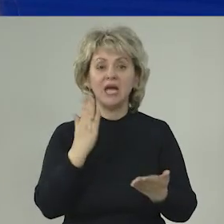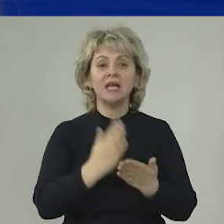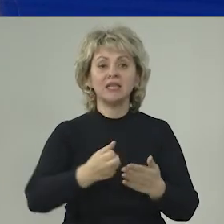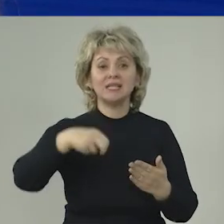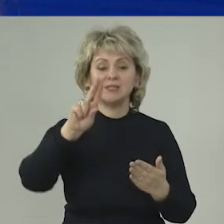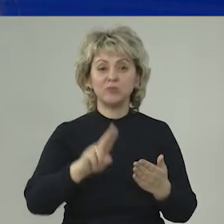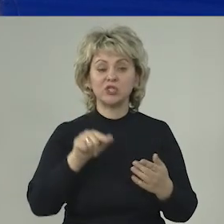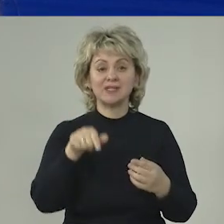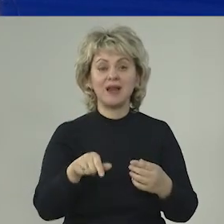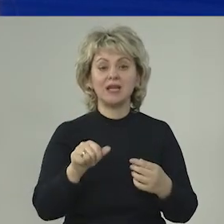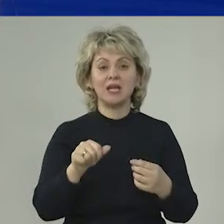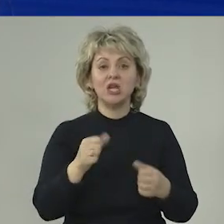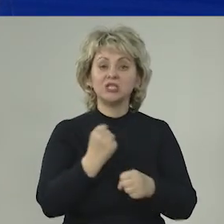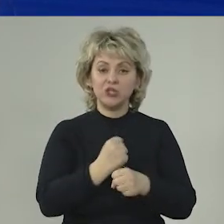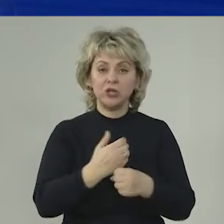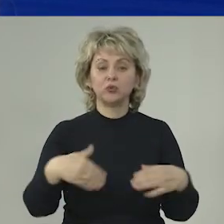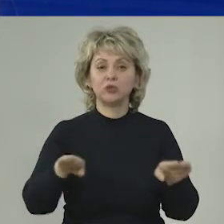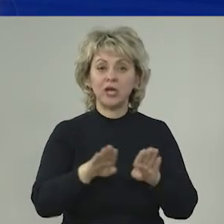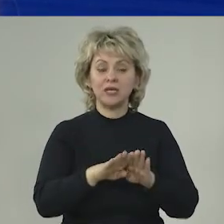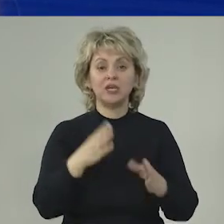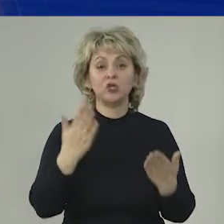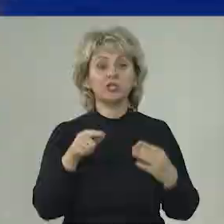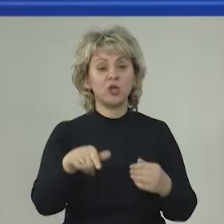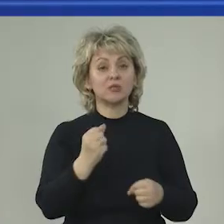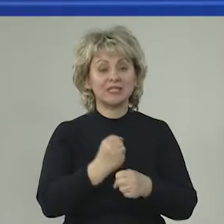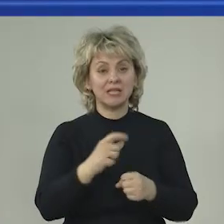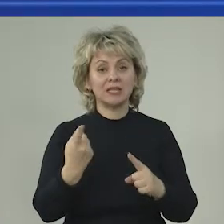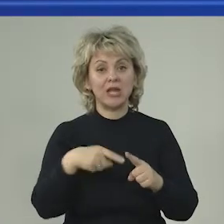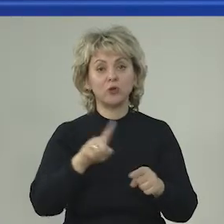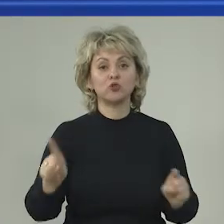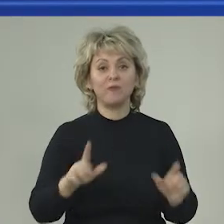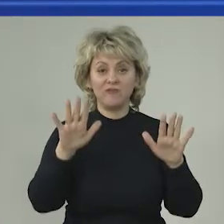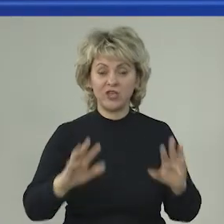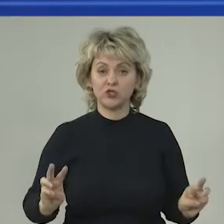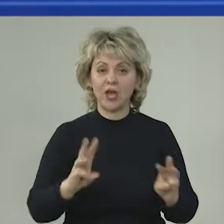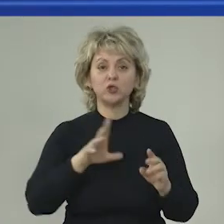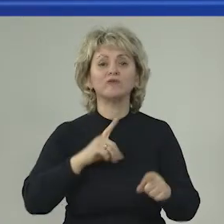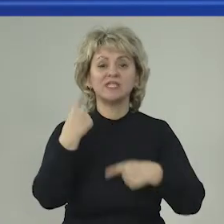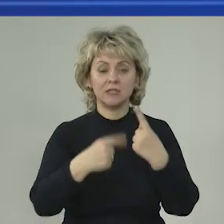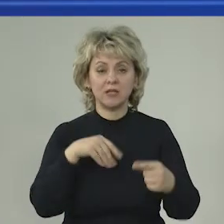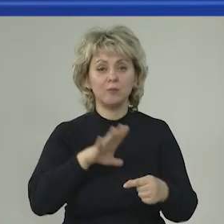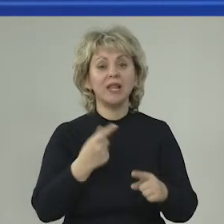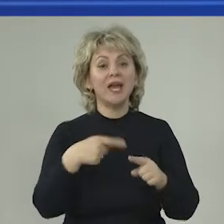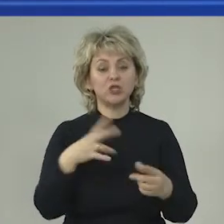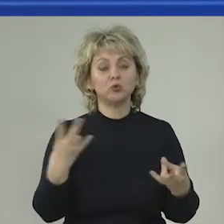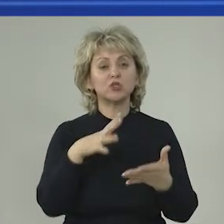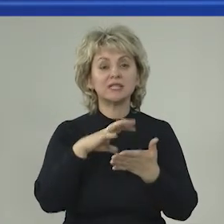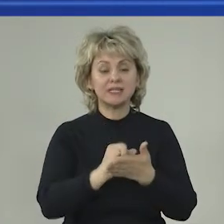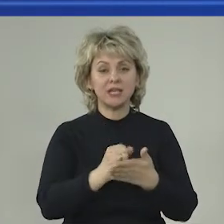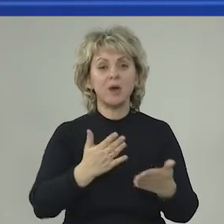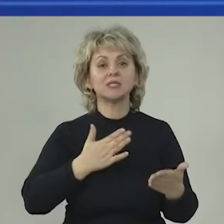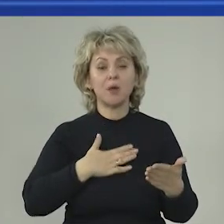Это специально создают такие, но если он был создан для того, чтобы вечный огонь там горел всегда, нужно с этим заниматься.